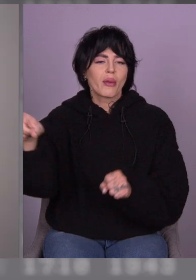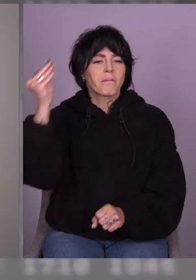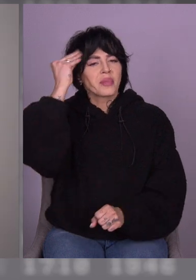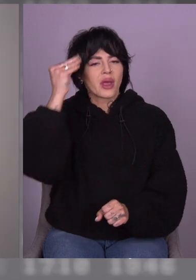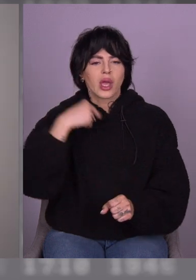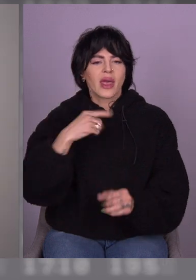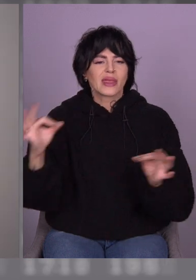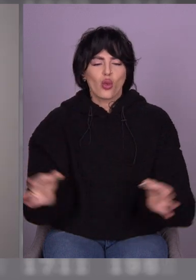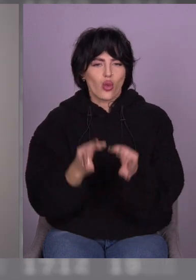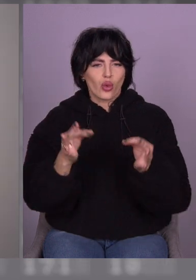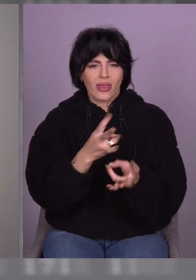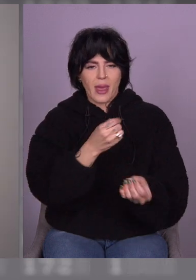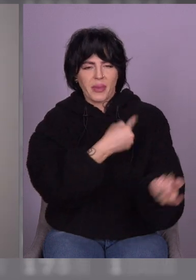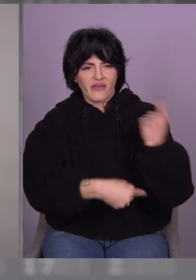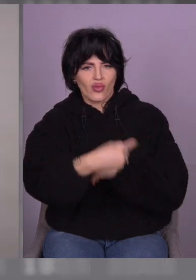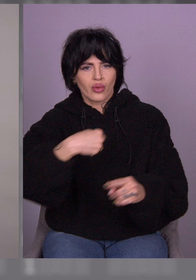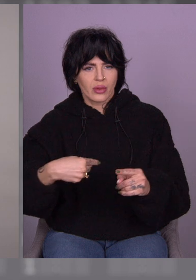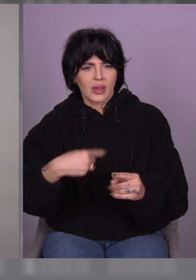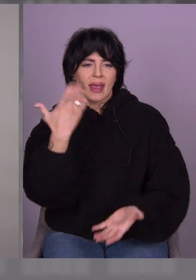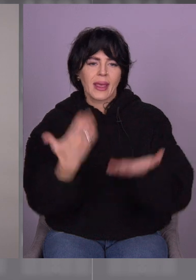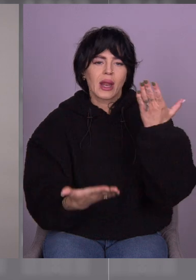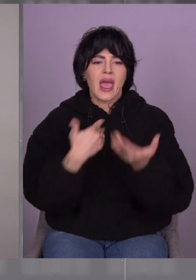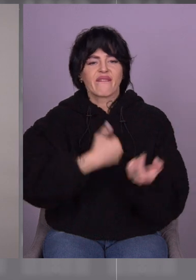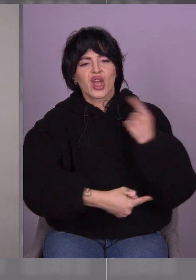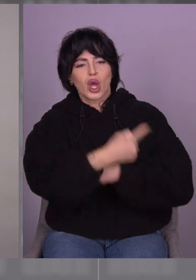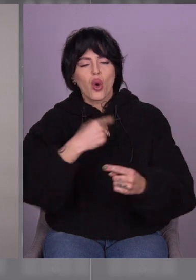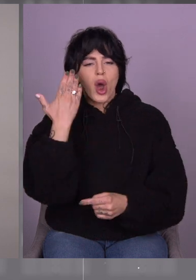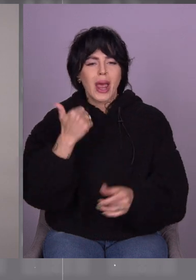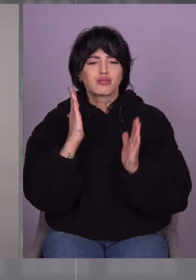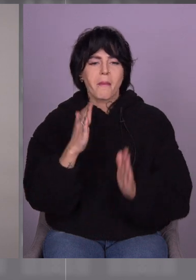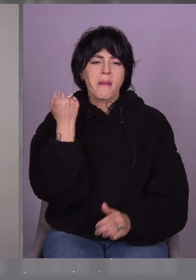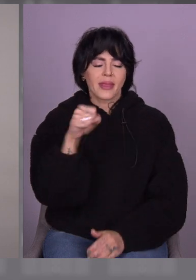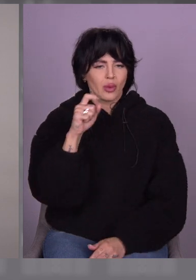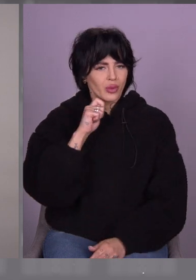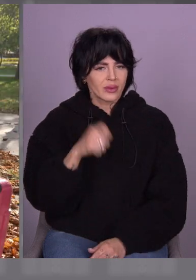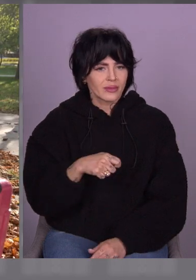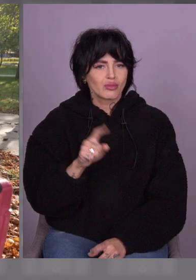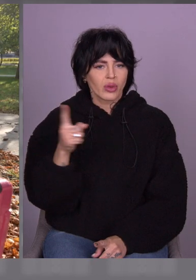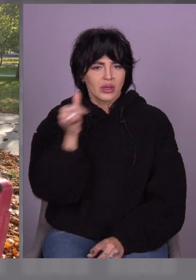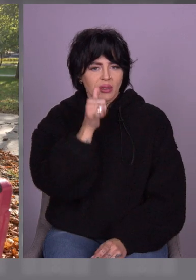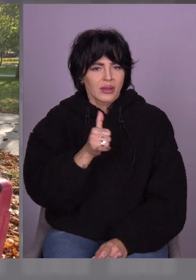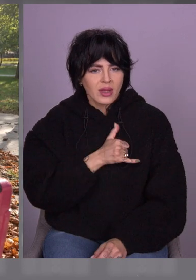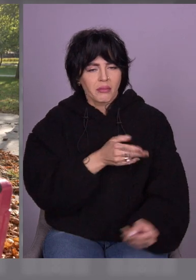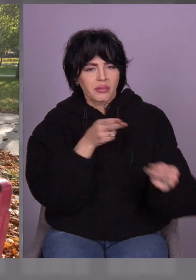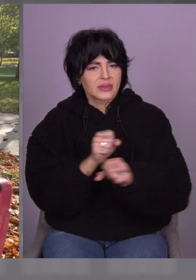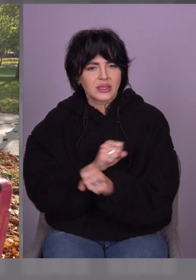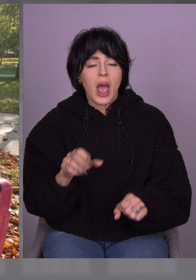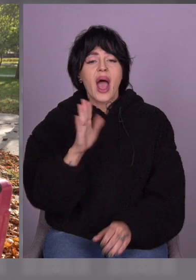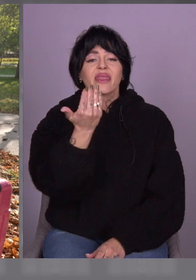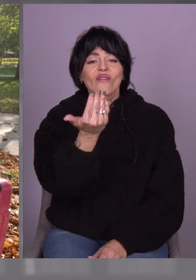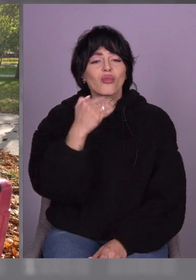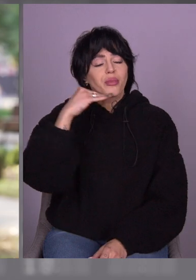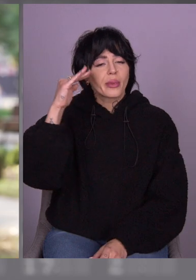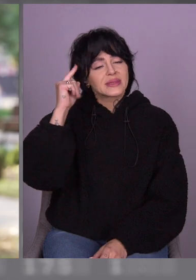Або повернуся, коли буде перемога. Бо вони мені просто не дозволяли цього робити. Що тата знає, де ти зараз?